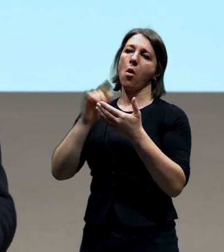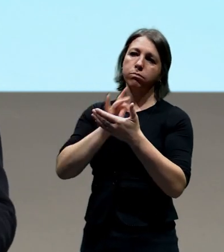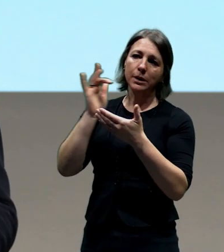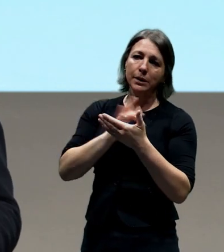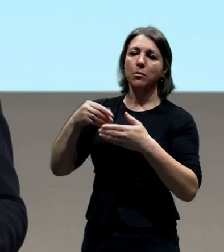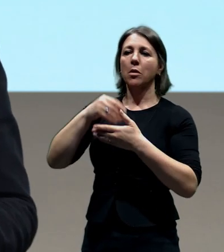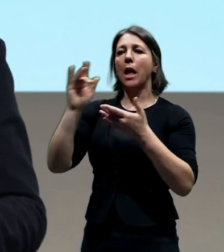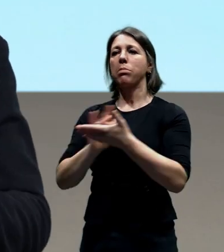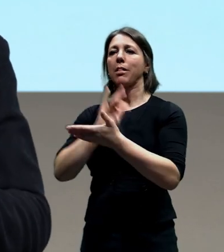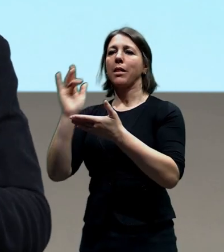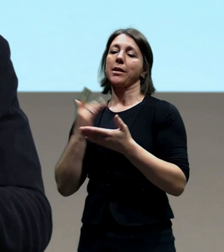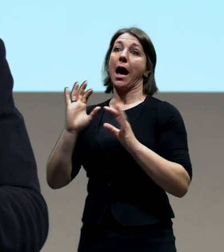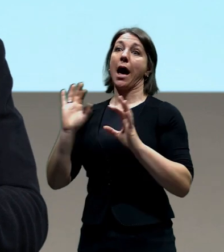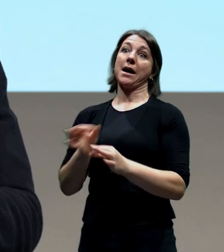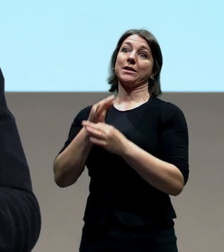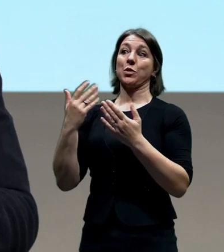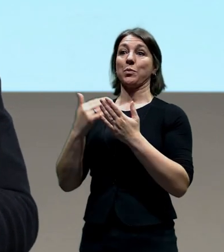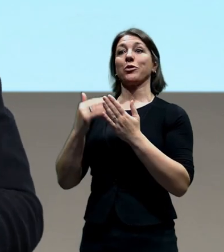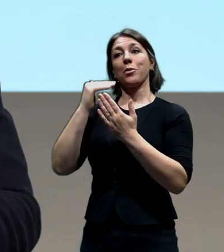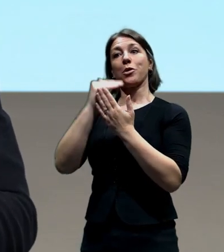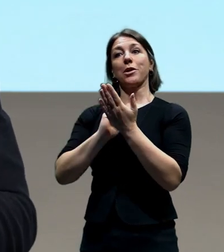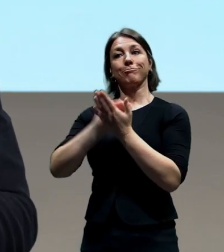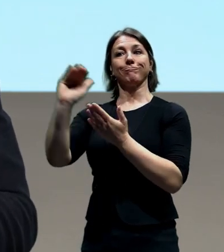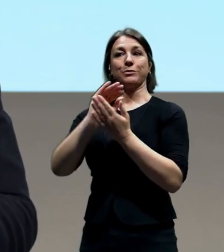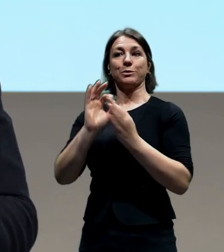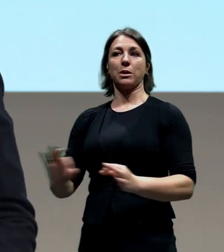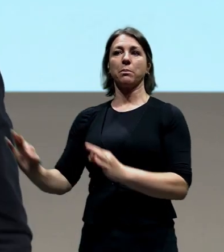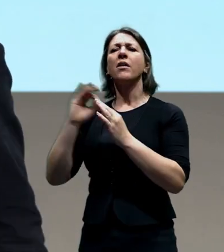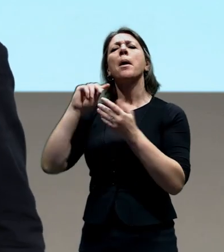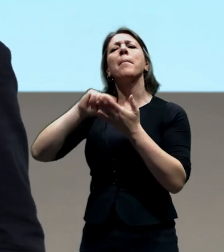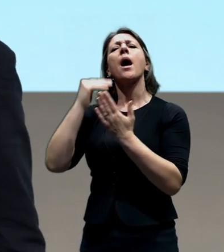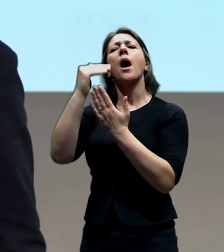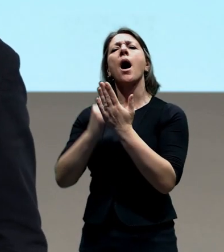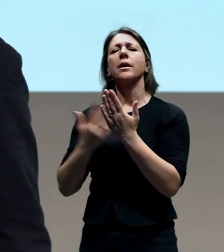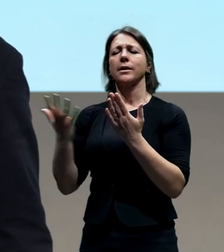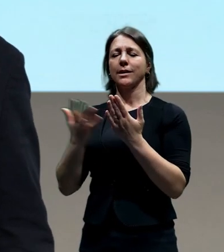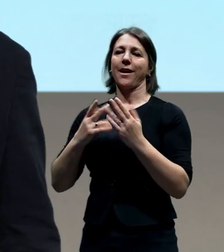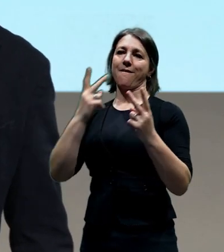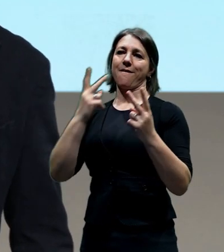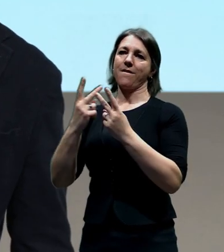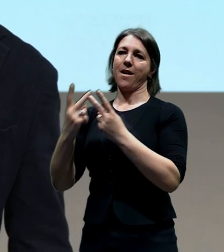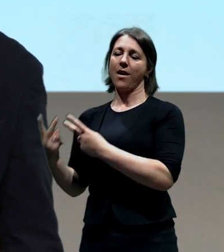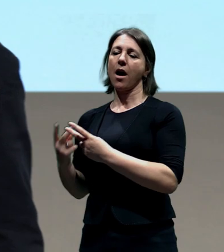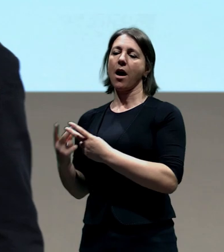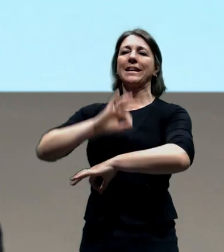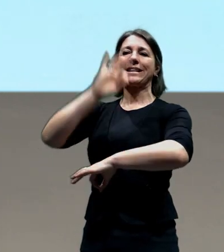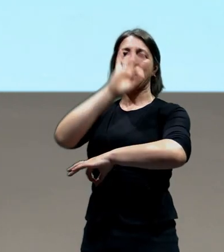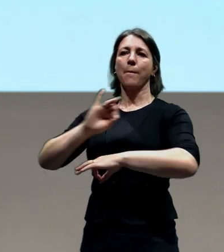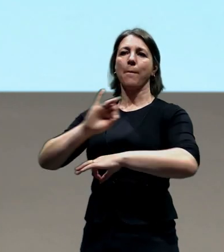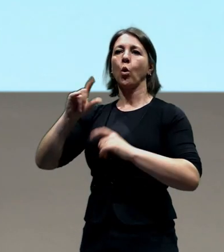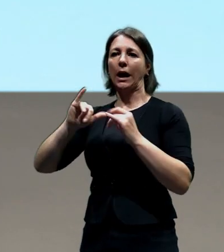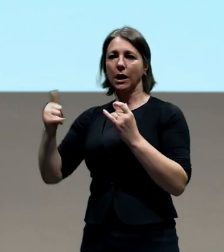moc rádi, proto pro vás připravujeme program. Vy celý ten program najdete na našem webu campuj.online, který jsme k této